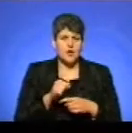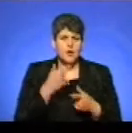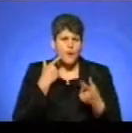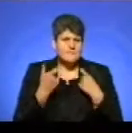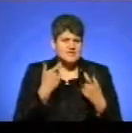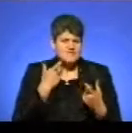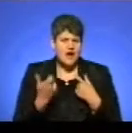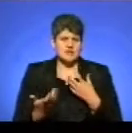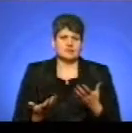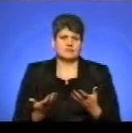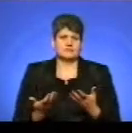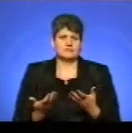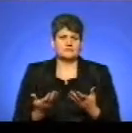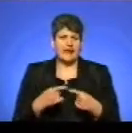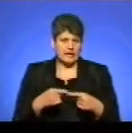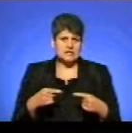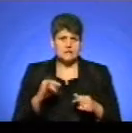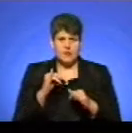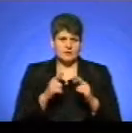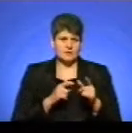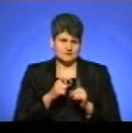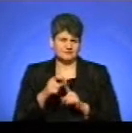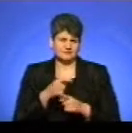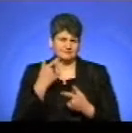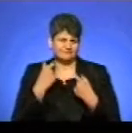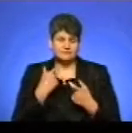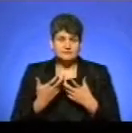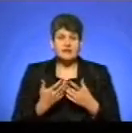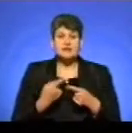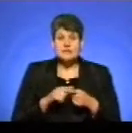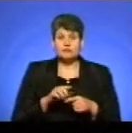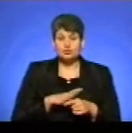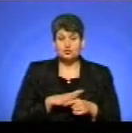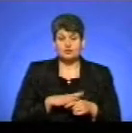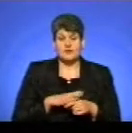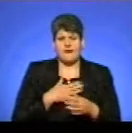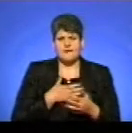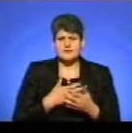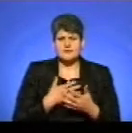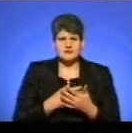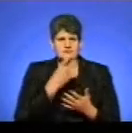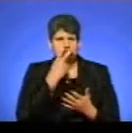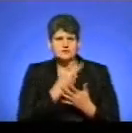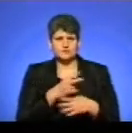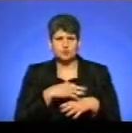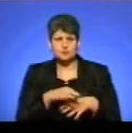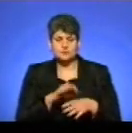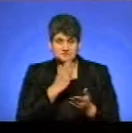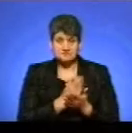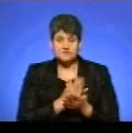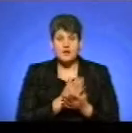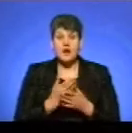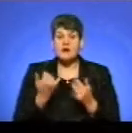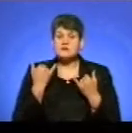різними поганими словами і так далі. Тобто, це було фізичне, активне, видиме насилля. Зараз же